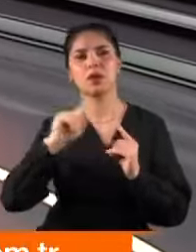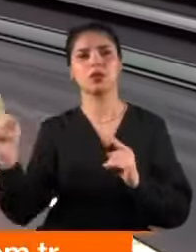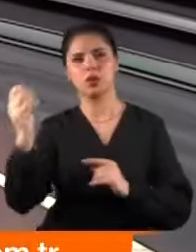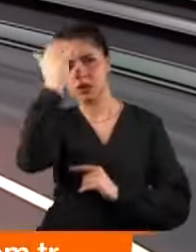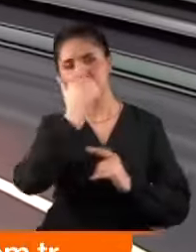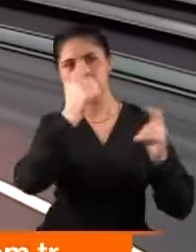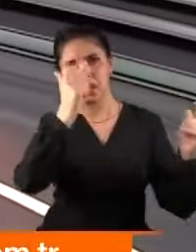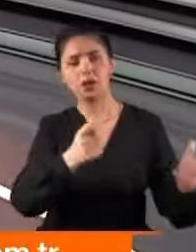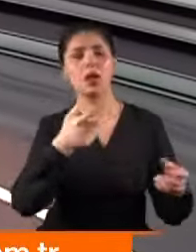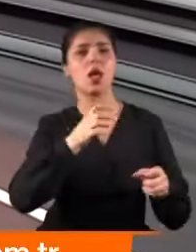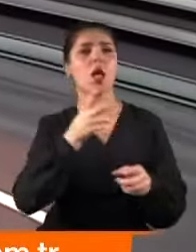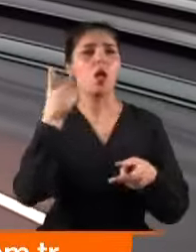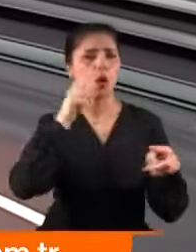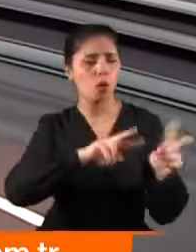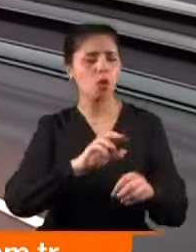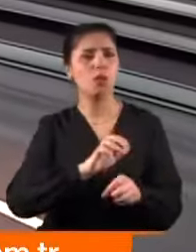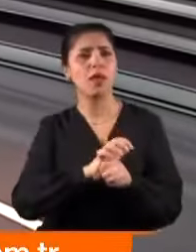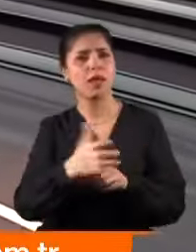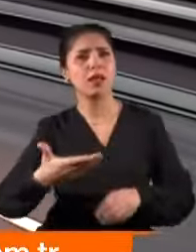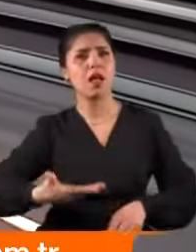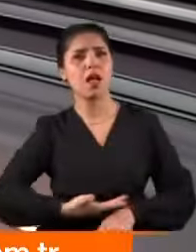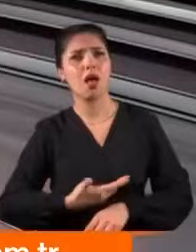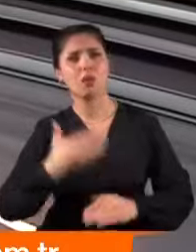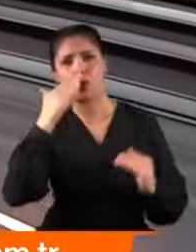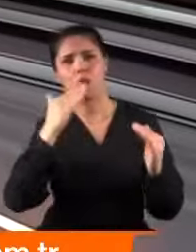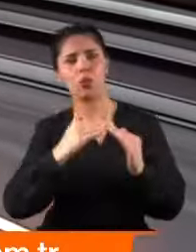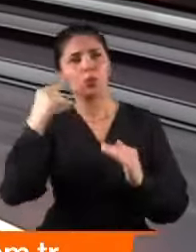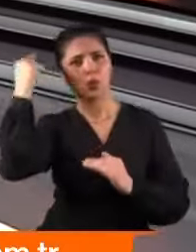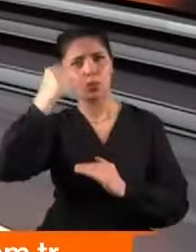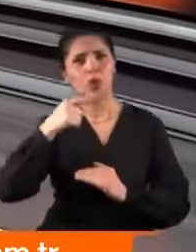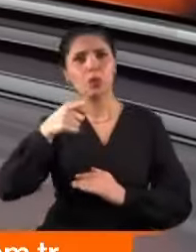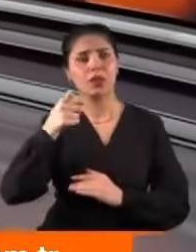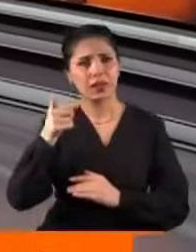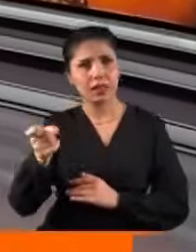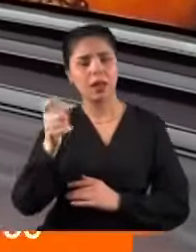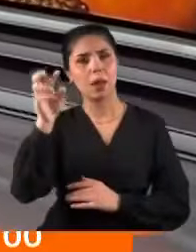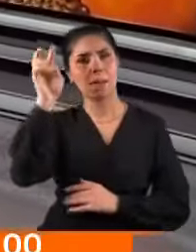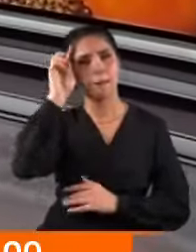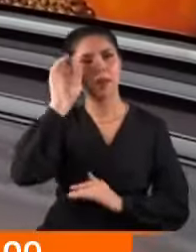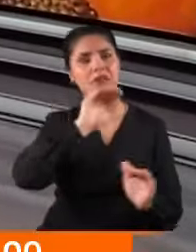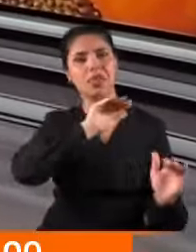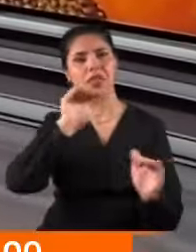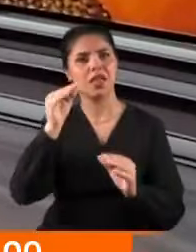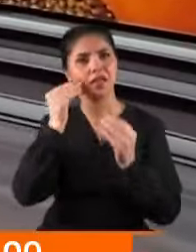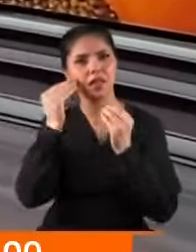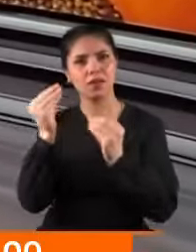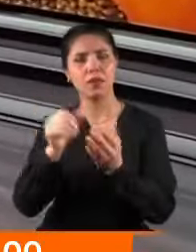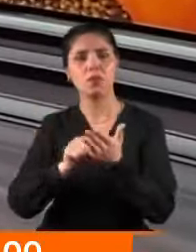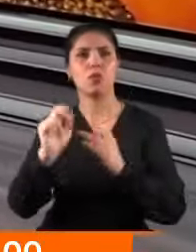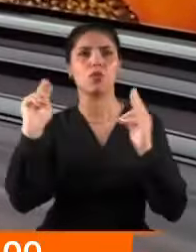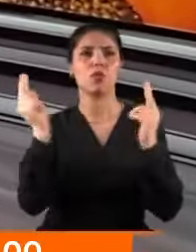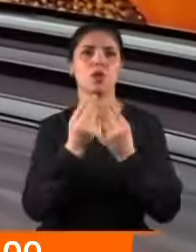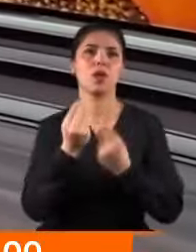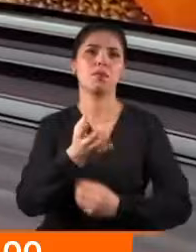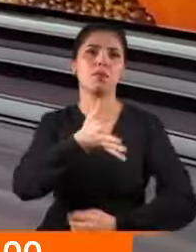ölümü, soykırımı, açlığı reva göreni de ona hem silah hem de psikolojik olarak en büyük desteği veren de tüm dünya artık çok